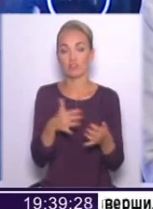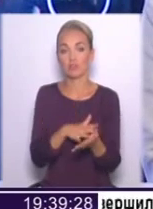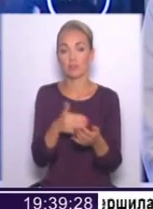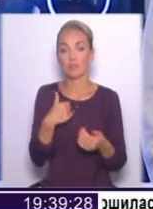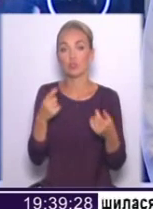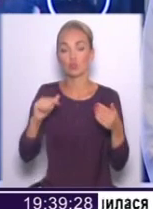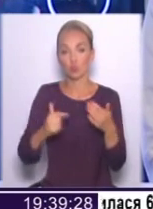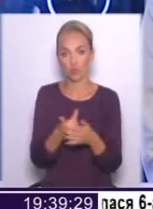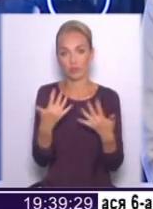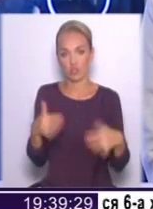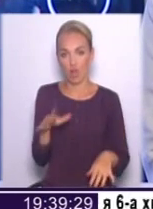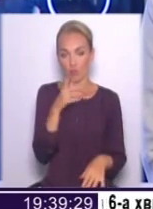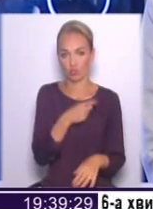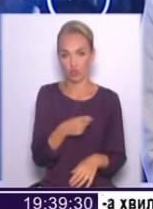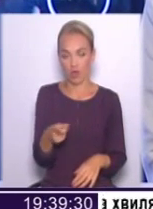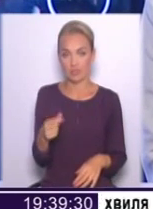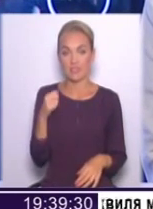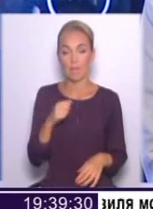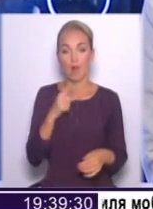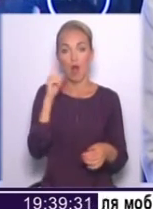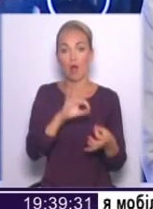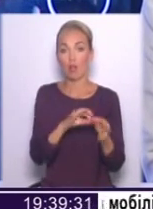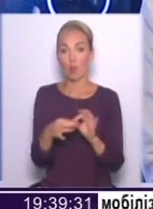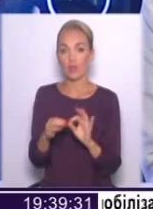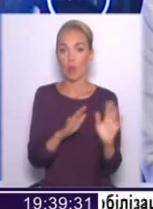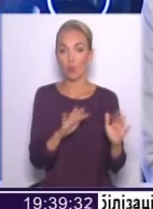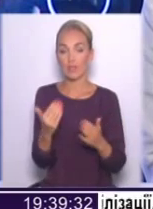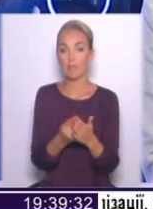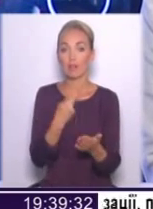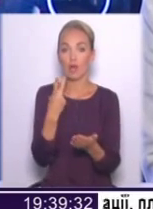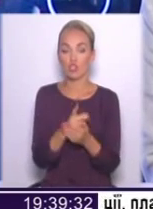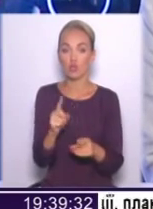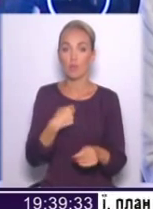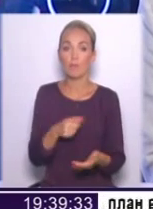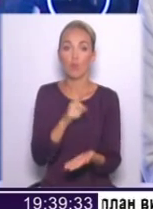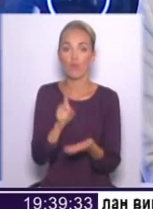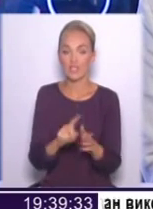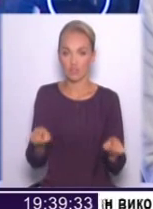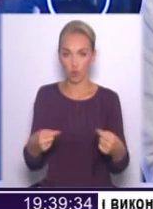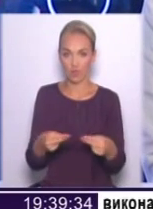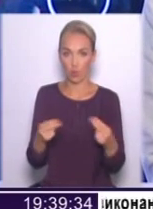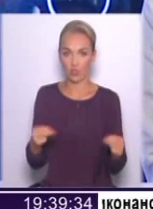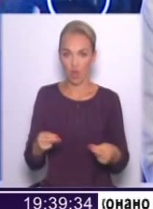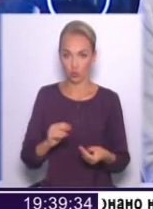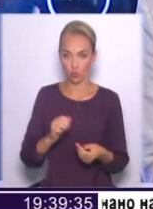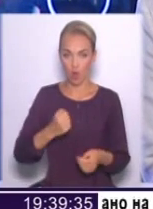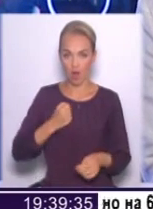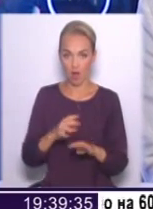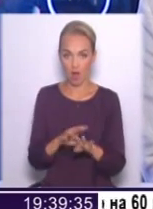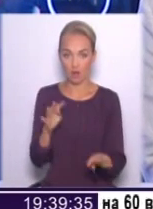втрачаємо час. Тому сама логіка подій передбачає те, що ми повинні створювати цю контрактну армію. І я впевнений, що